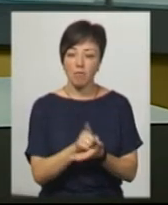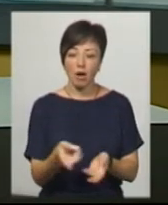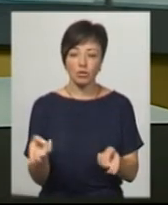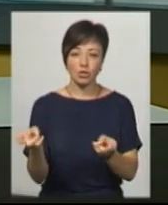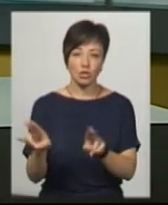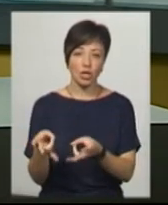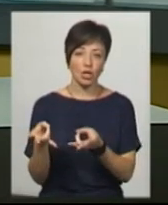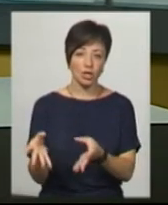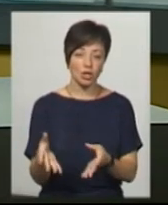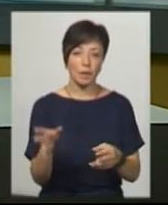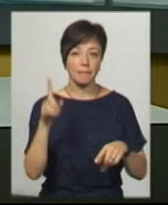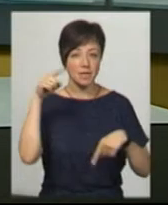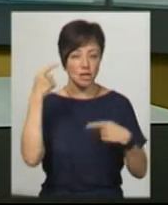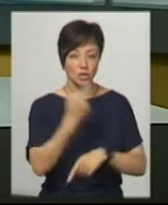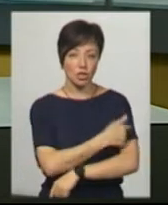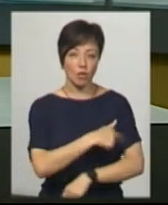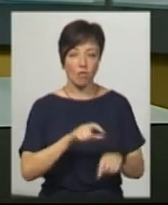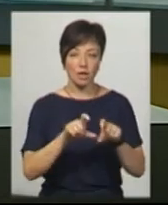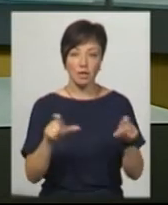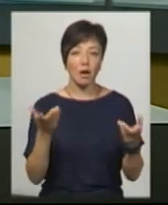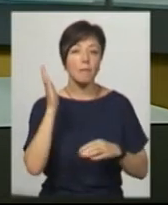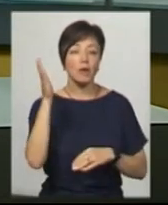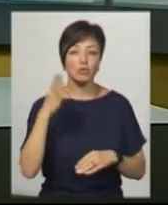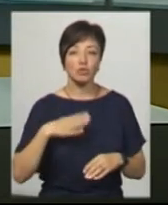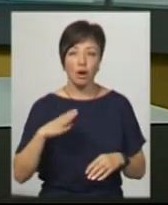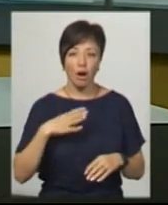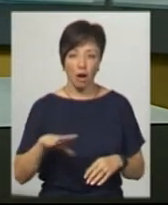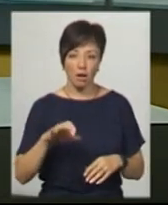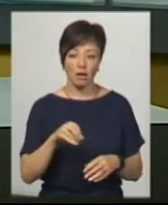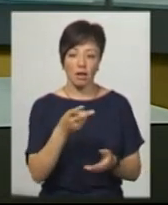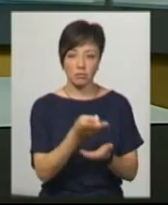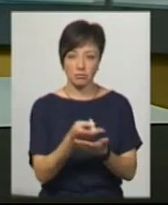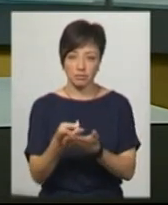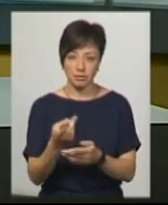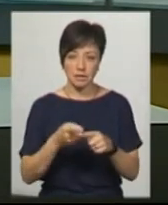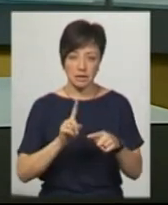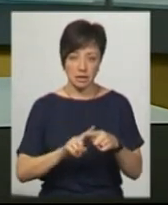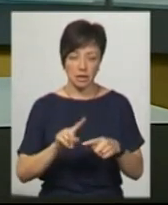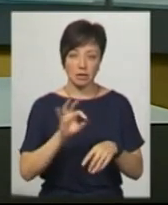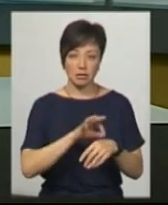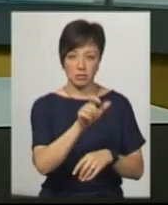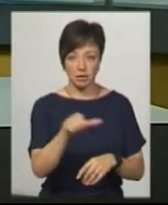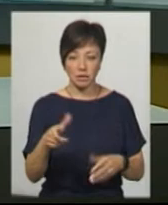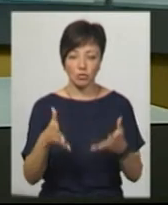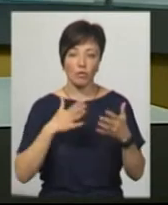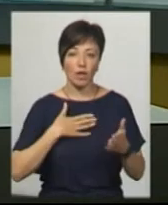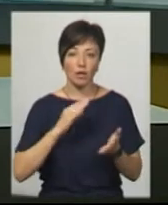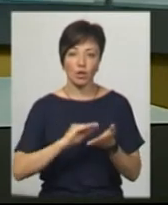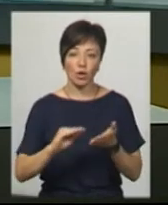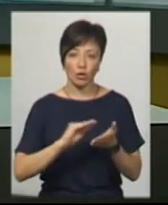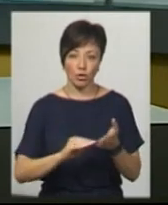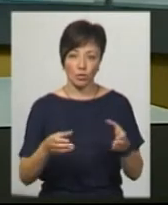психіатричних лікувальних закладів, яке майбутнє чекає на колишніх мешканців психлікарень, з'ясовувала знімальна група Суспільного.